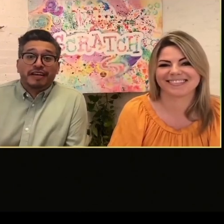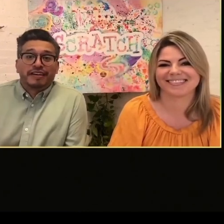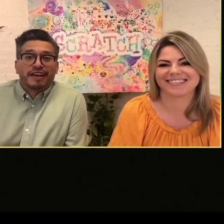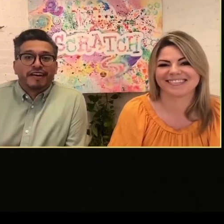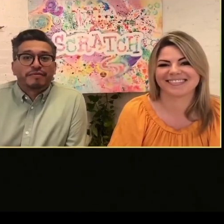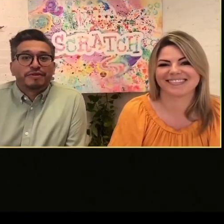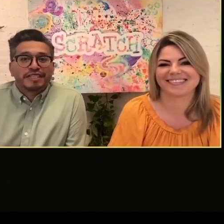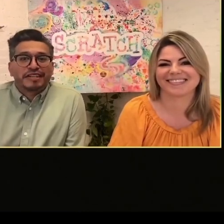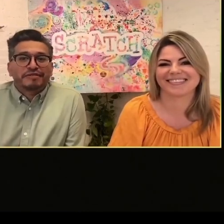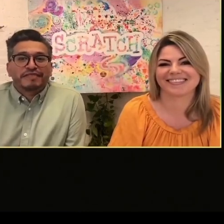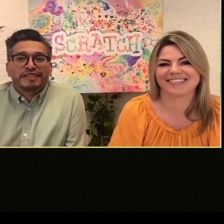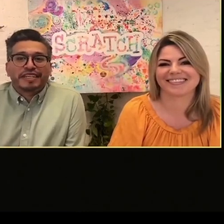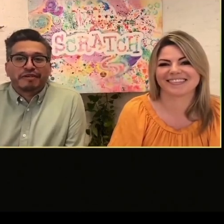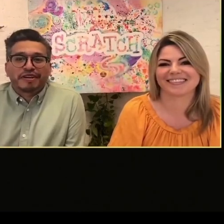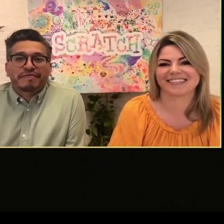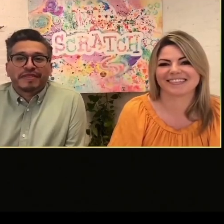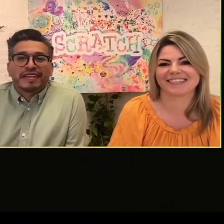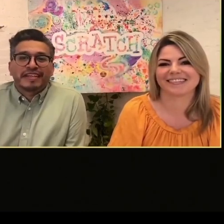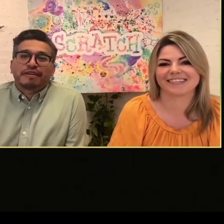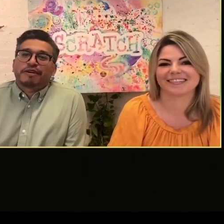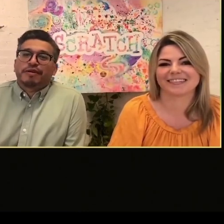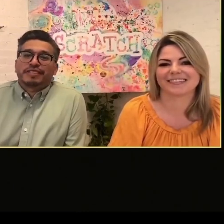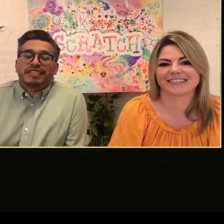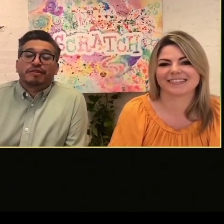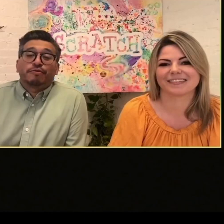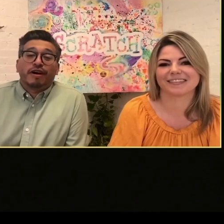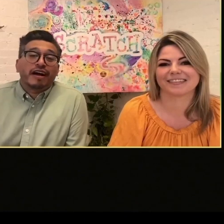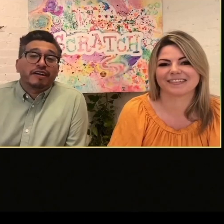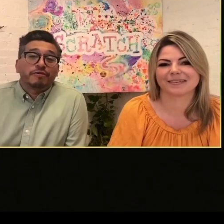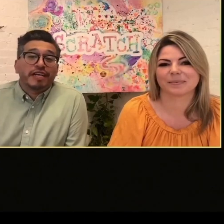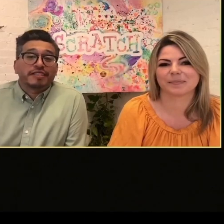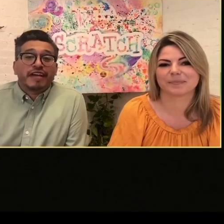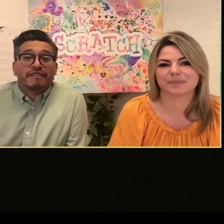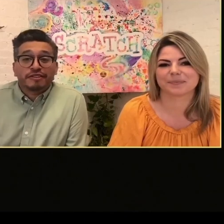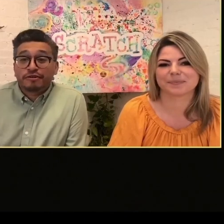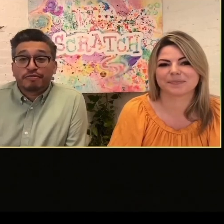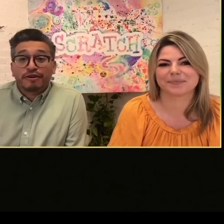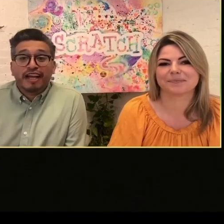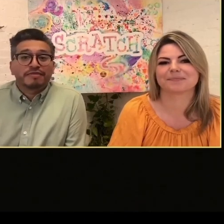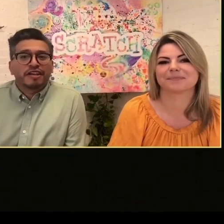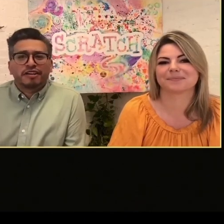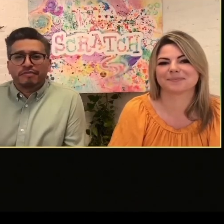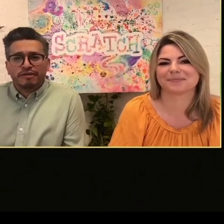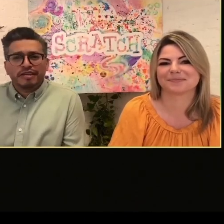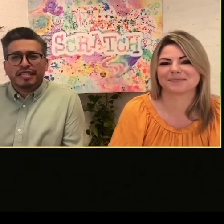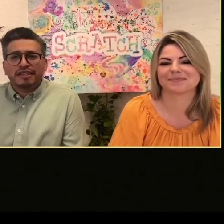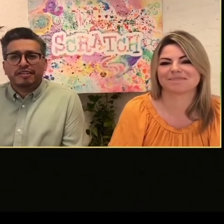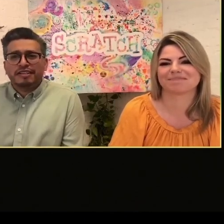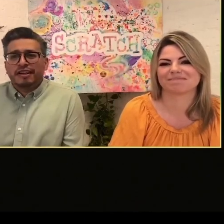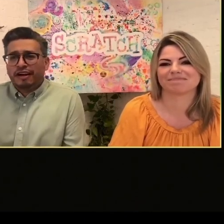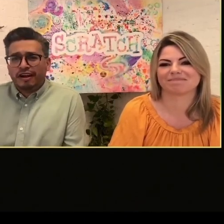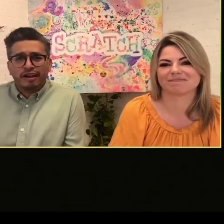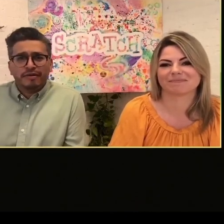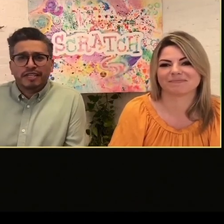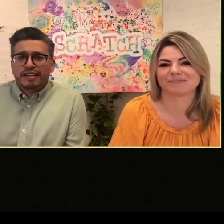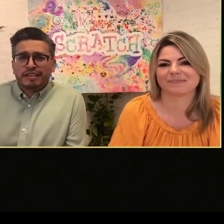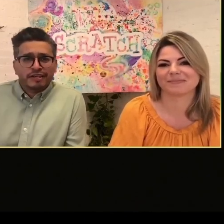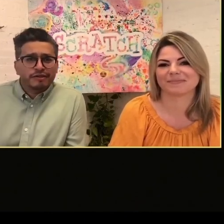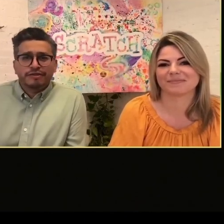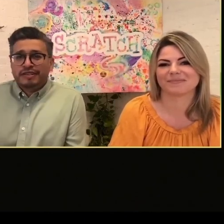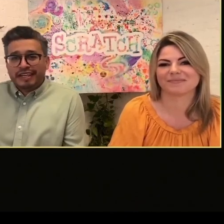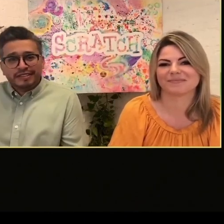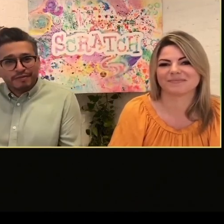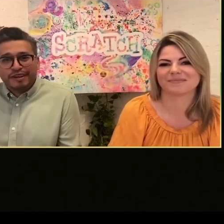dei diversi distretti e dell'area centrale anche degli Stati Uniti. Lavoreremo con telecamere, con